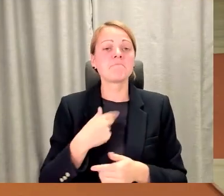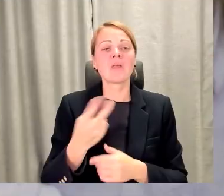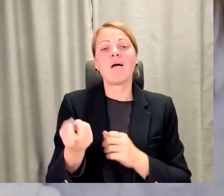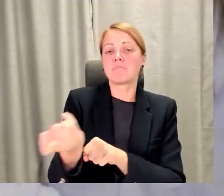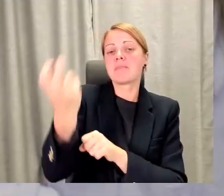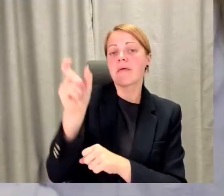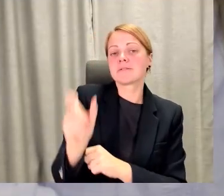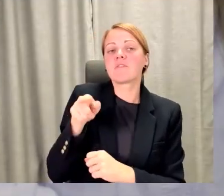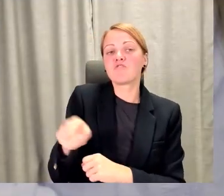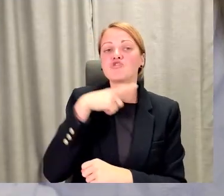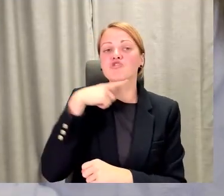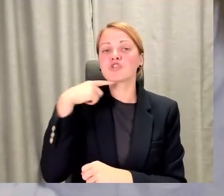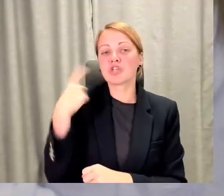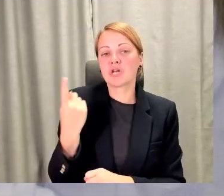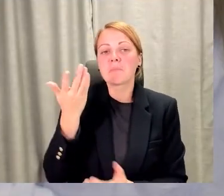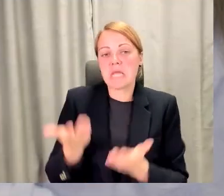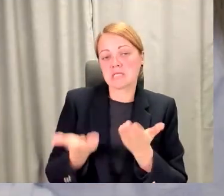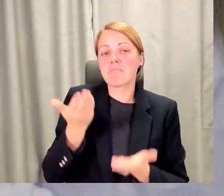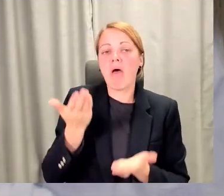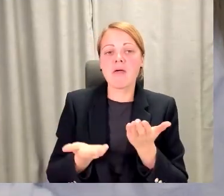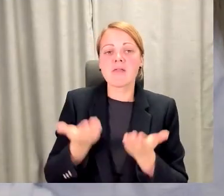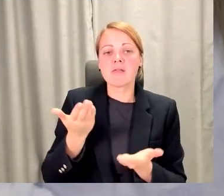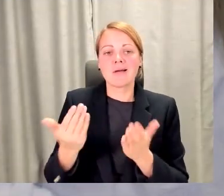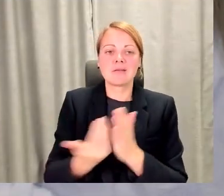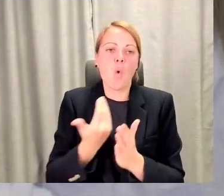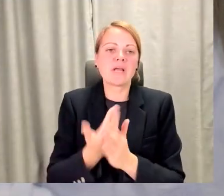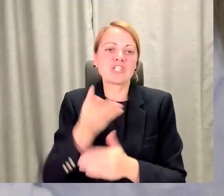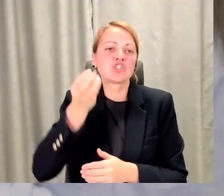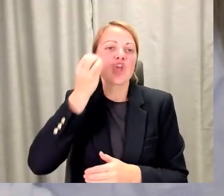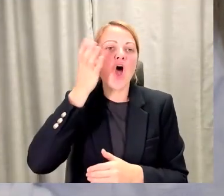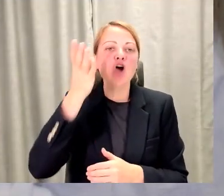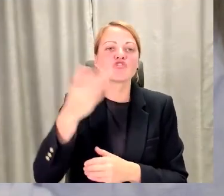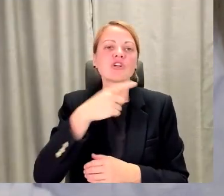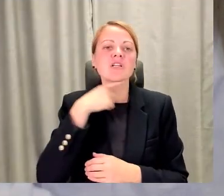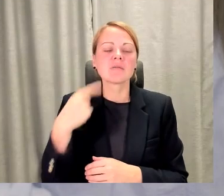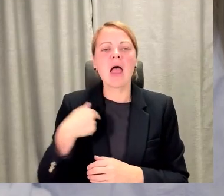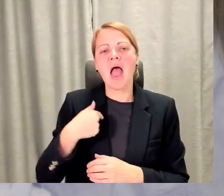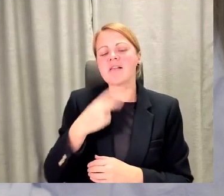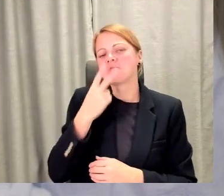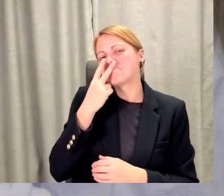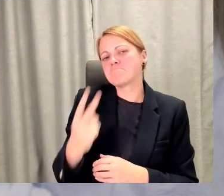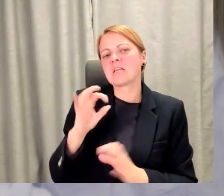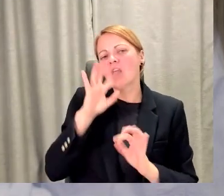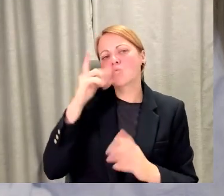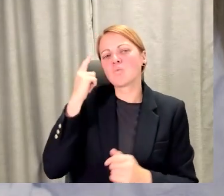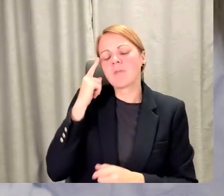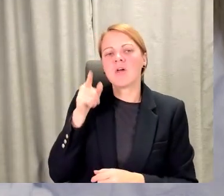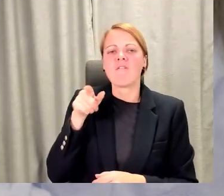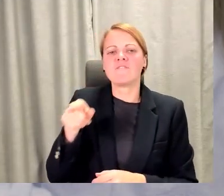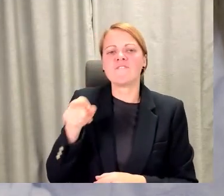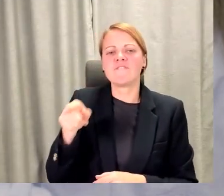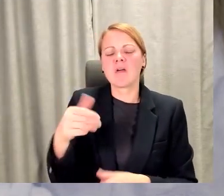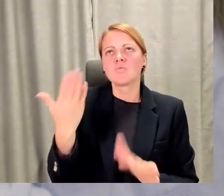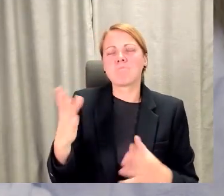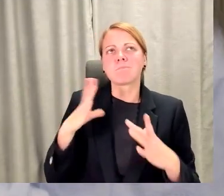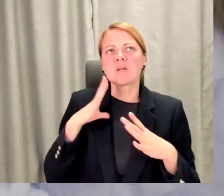iespējams jaunas zināšanas. Un es sāku domāt, nu tagad tā, viņam jādod brīvdiena iespējams